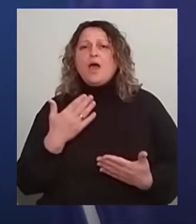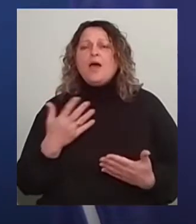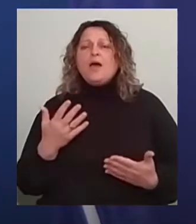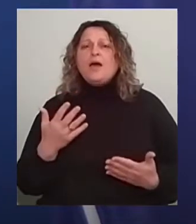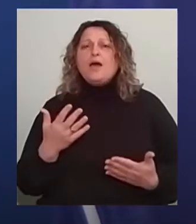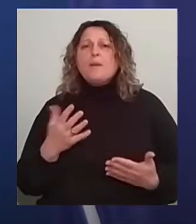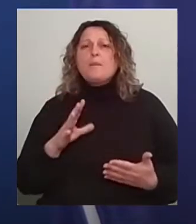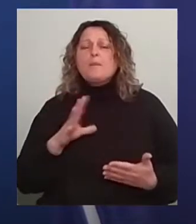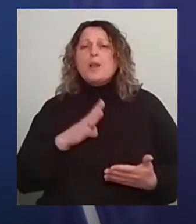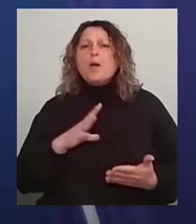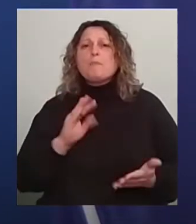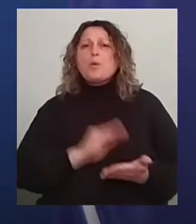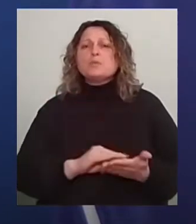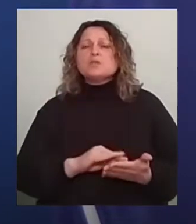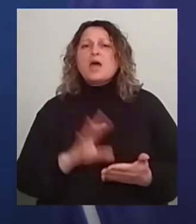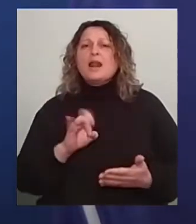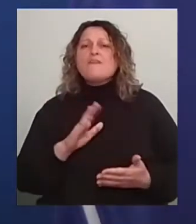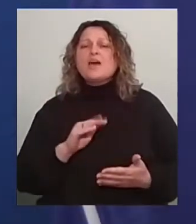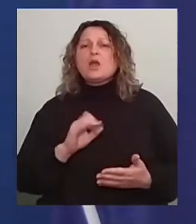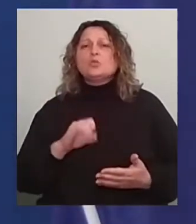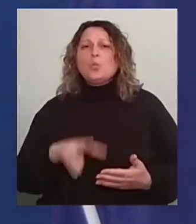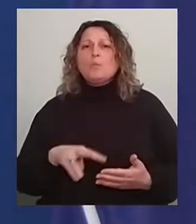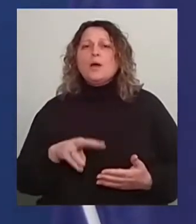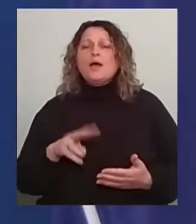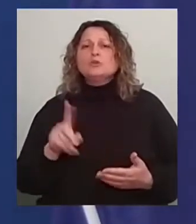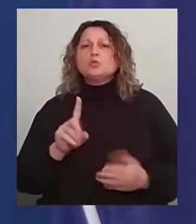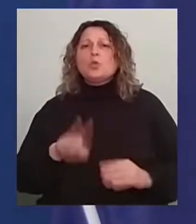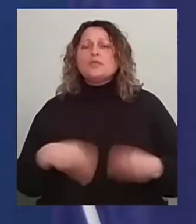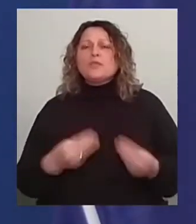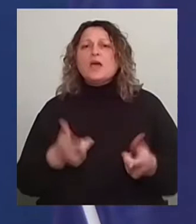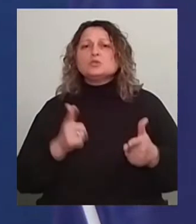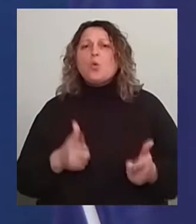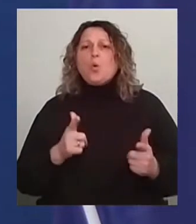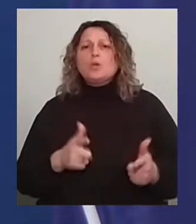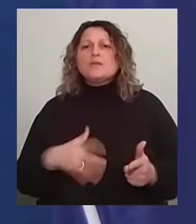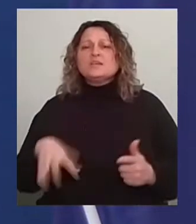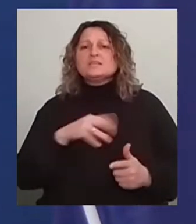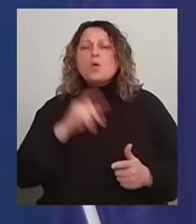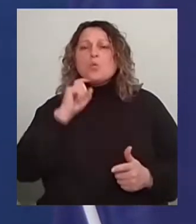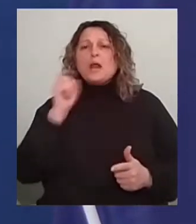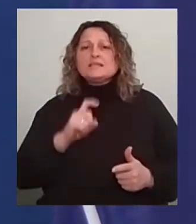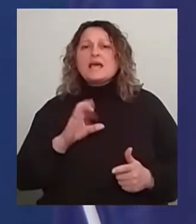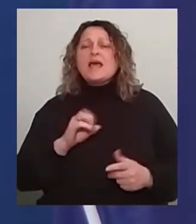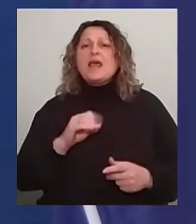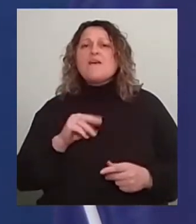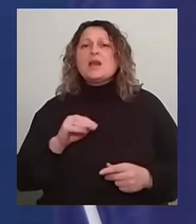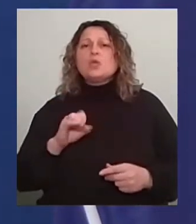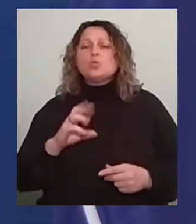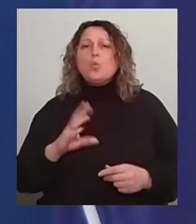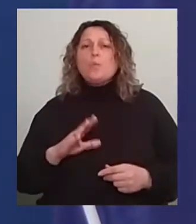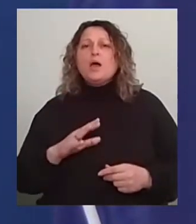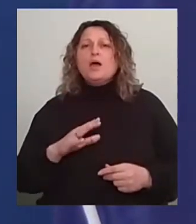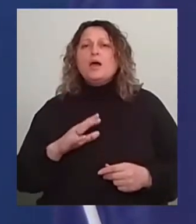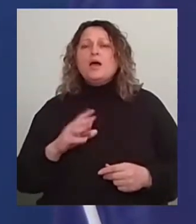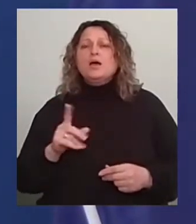прописаний референдум щодо надання згоди купівлі,